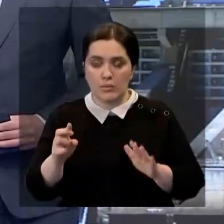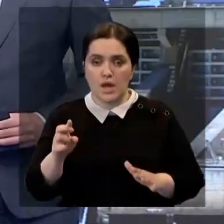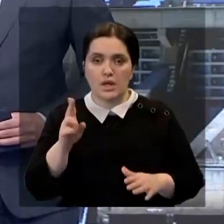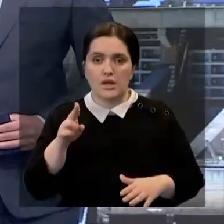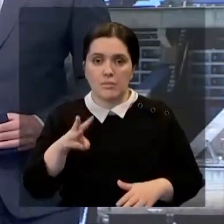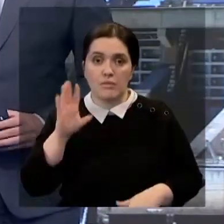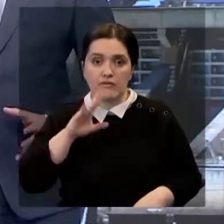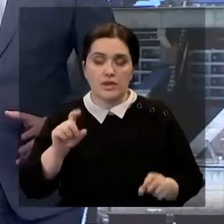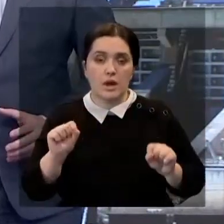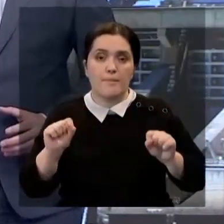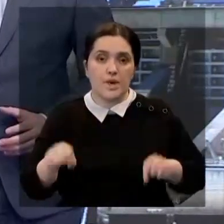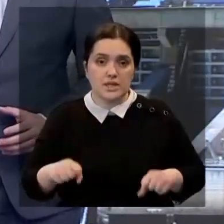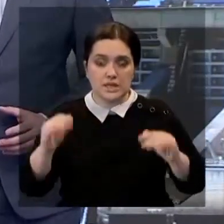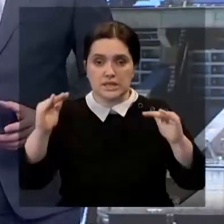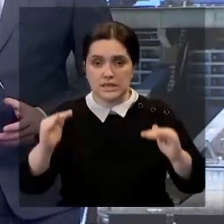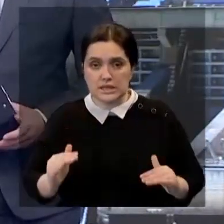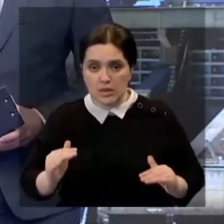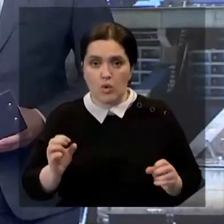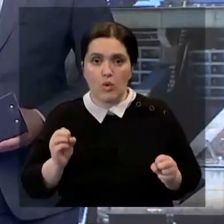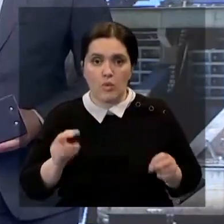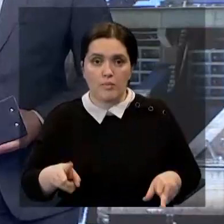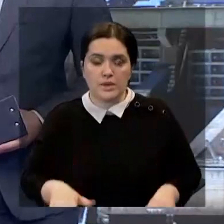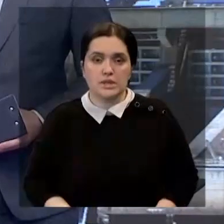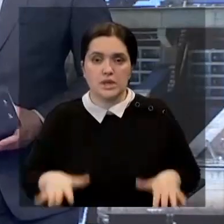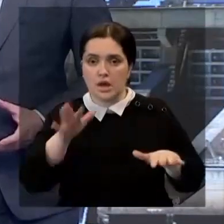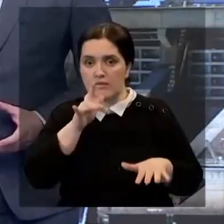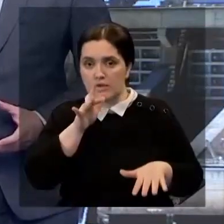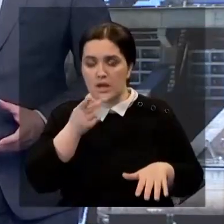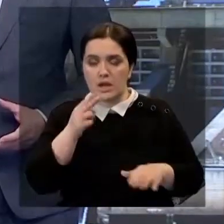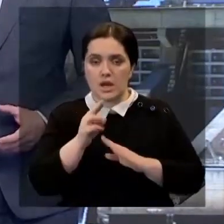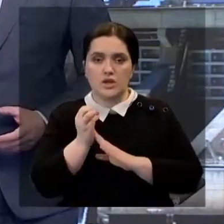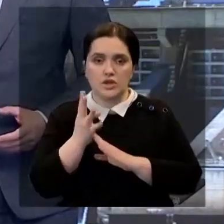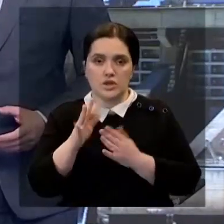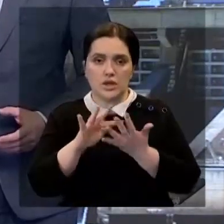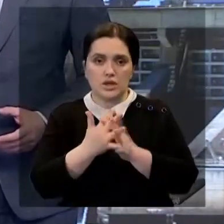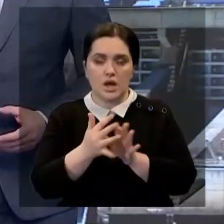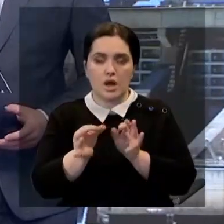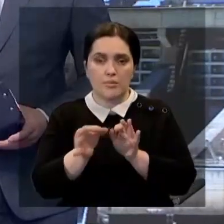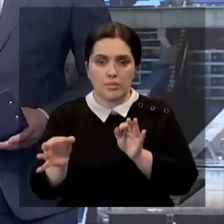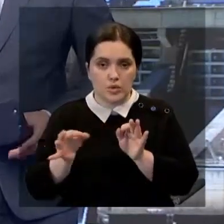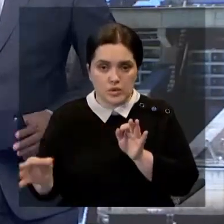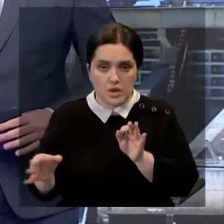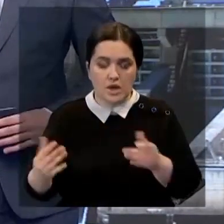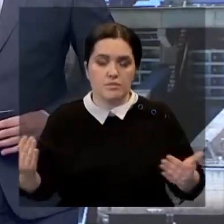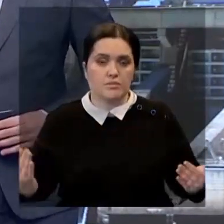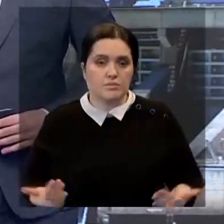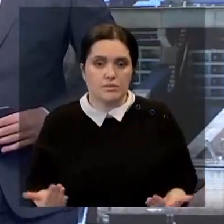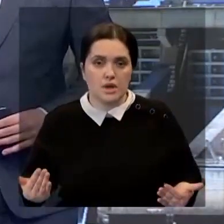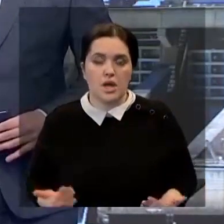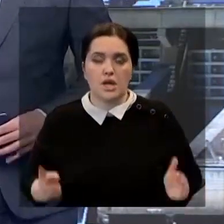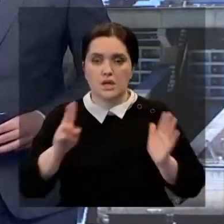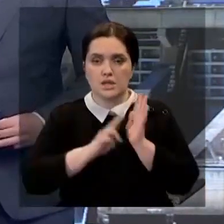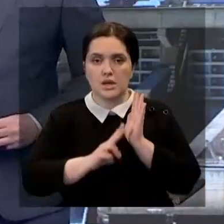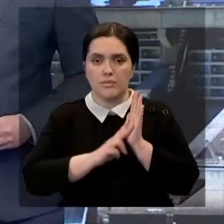Это позволит снизить угрозу затоплений во время паводков для 14 населенных пунктов, в которых проживают 70